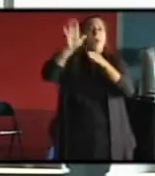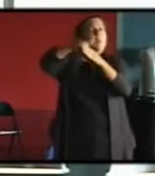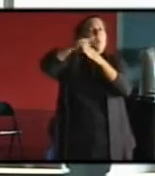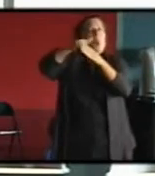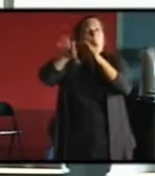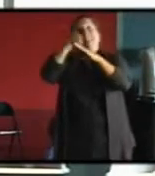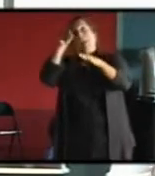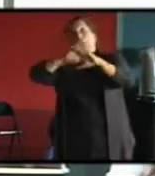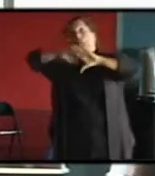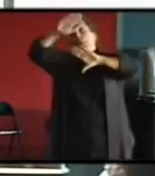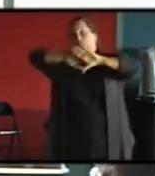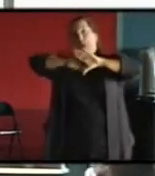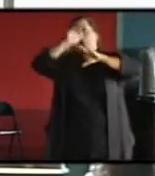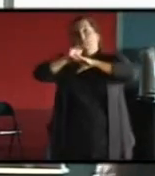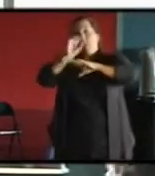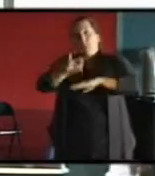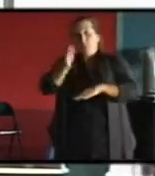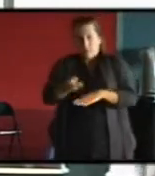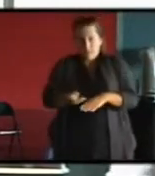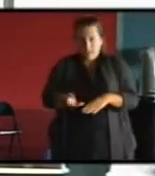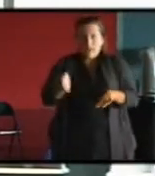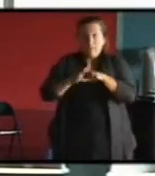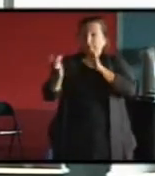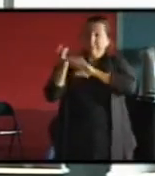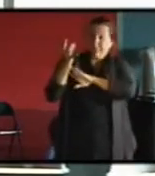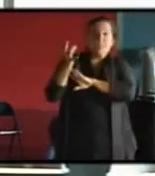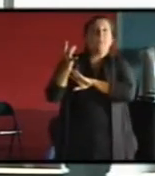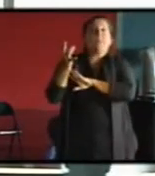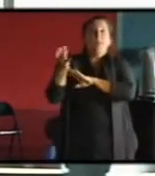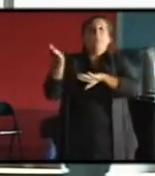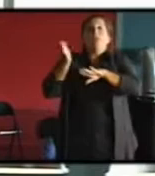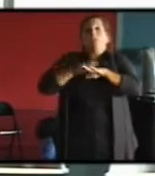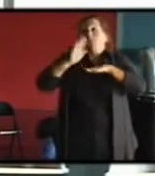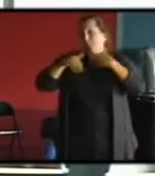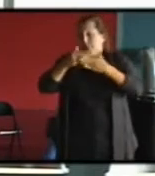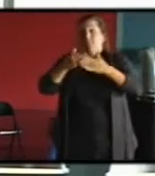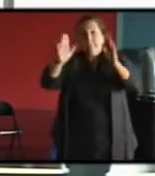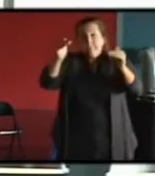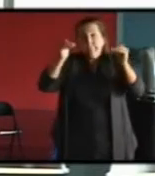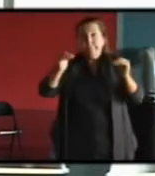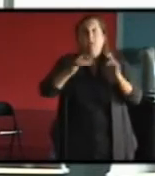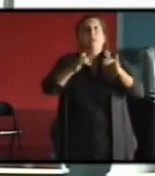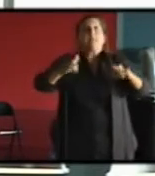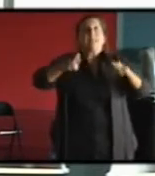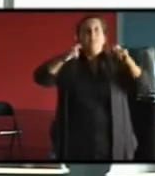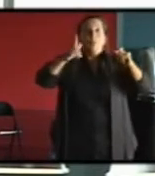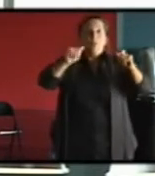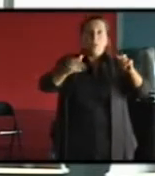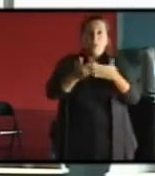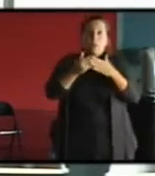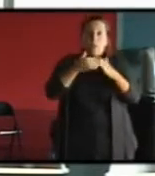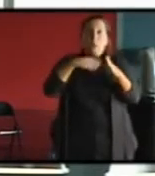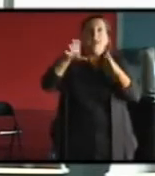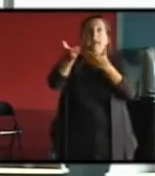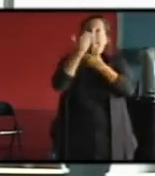par l'extérieur. Ceci est refusé et on a finalement un bâtiment qui garde une